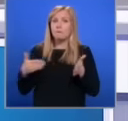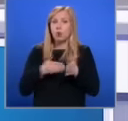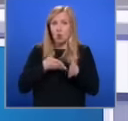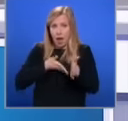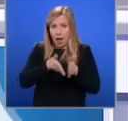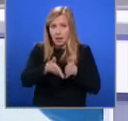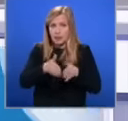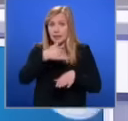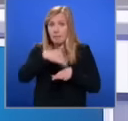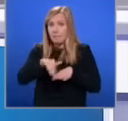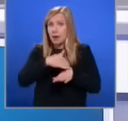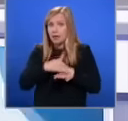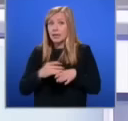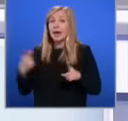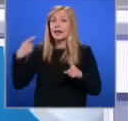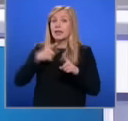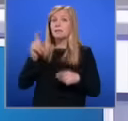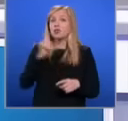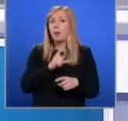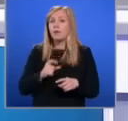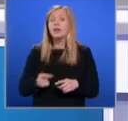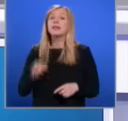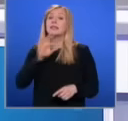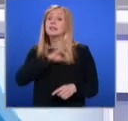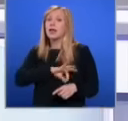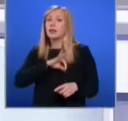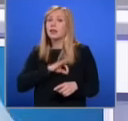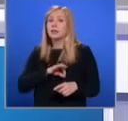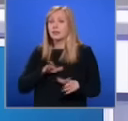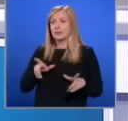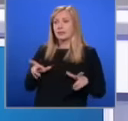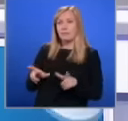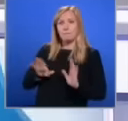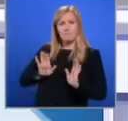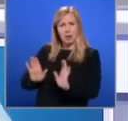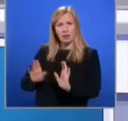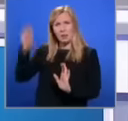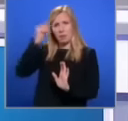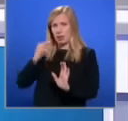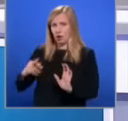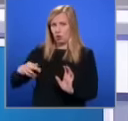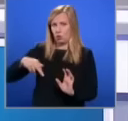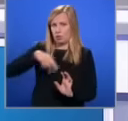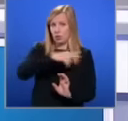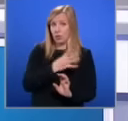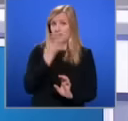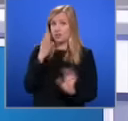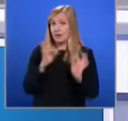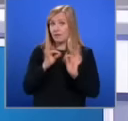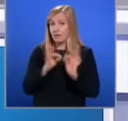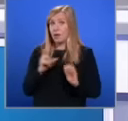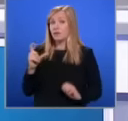И целта е да бъдат спрени българите, които искат да отидат от църквата Свети Спас, за да почетат памета на Гоце Дълчев на 4 февруари.